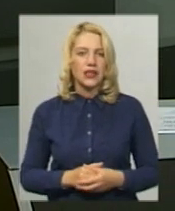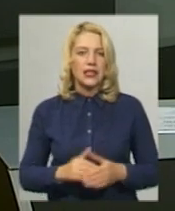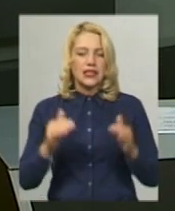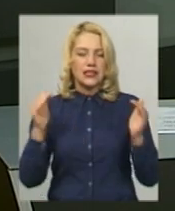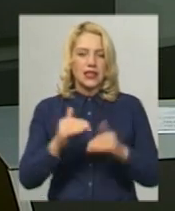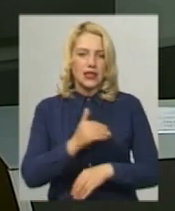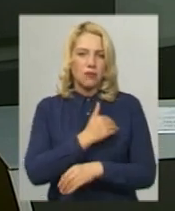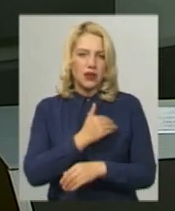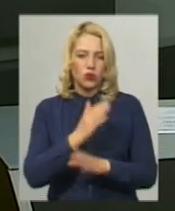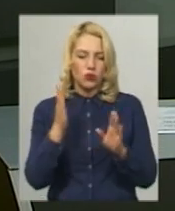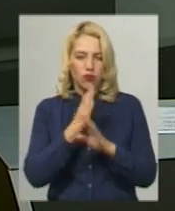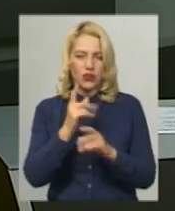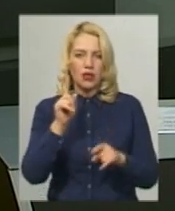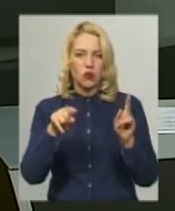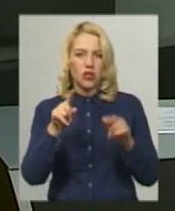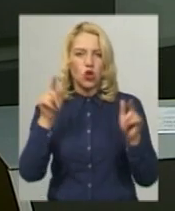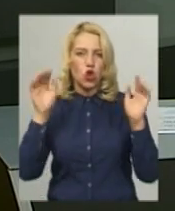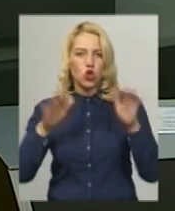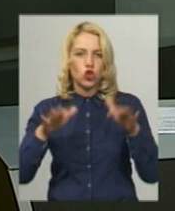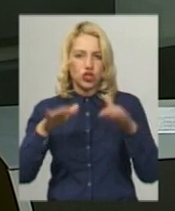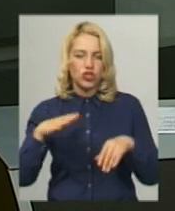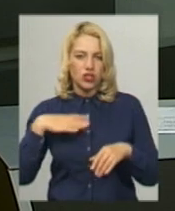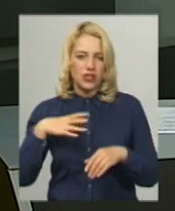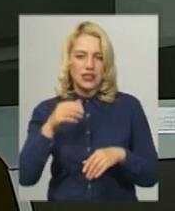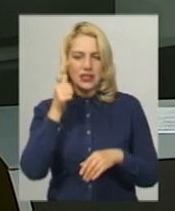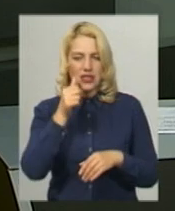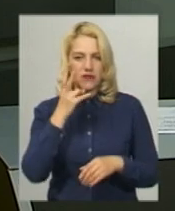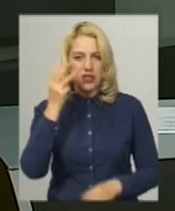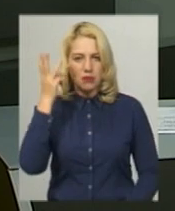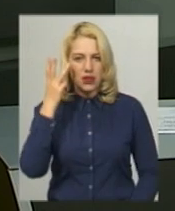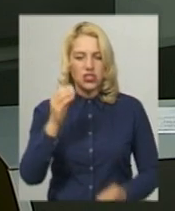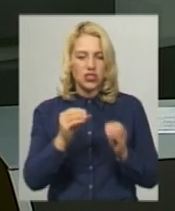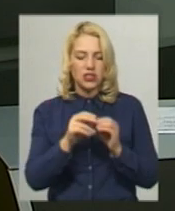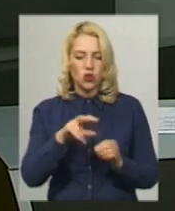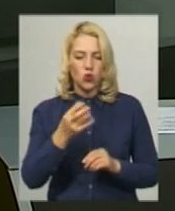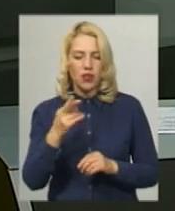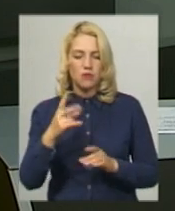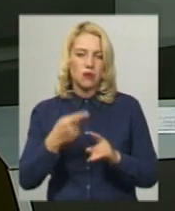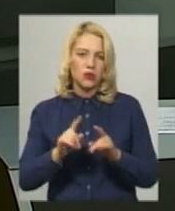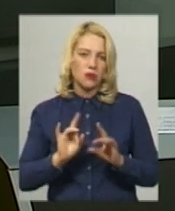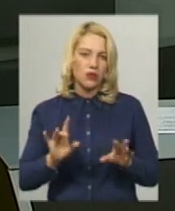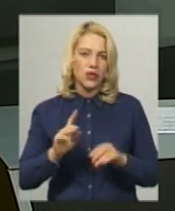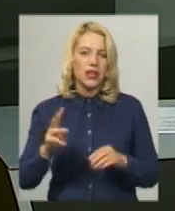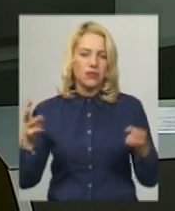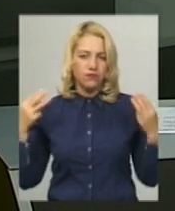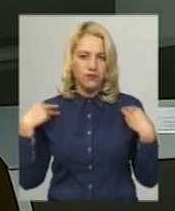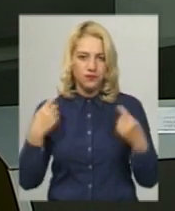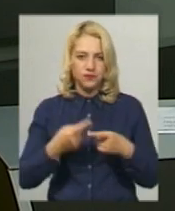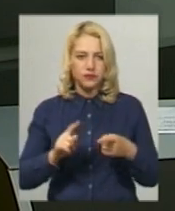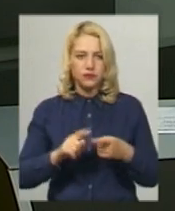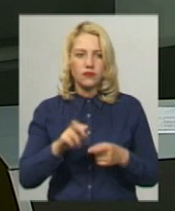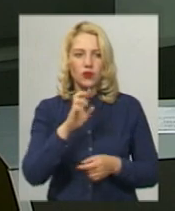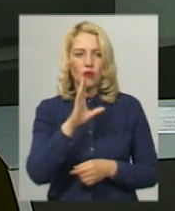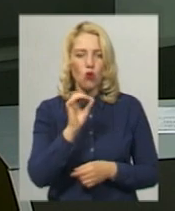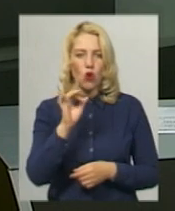та подекуди дощі очікуються на Хмельниччині завтра, 10 липня. Про це повідомив начальник Хмельницького обласного гідрометеоцентру Юрій